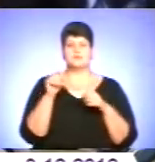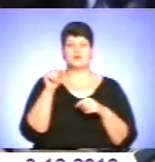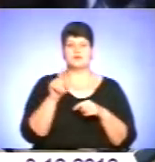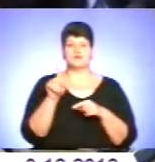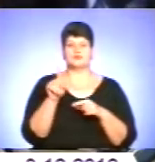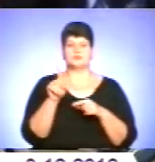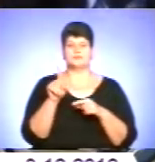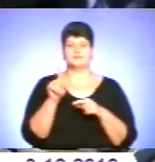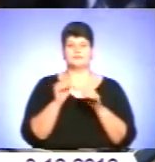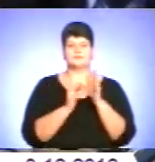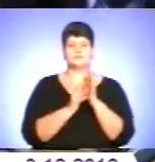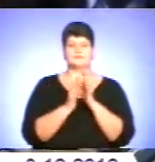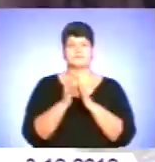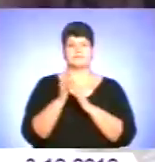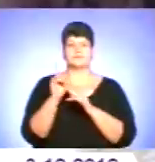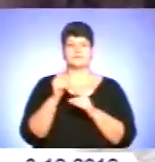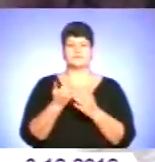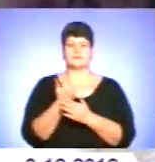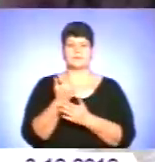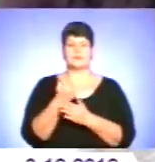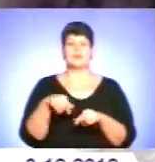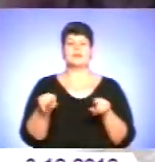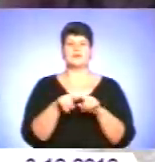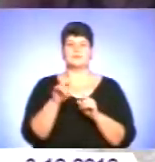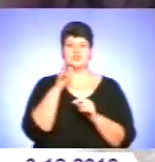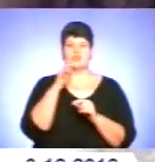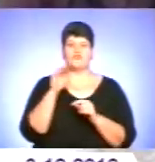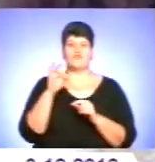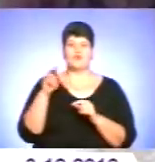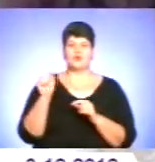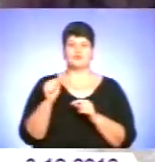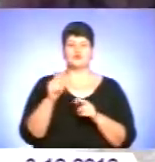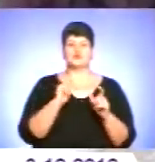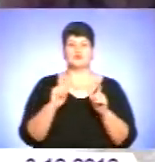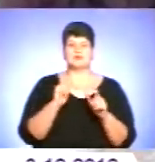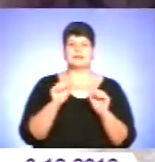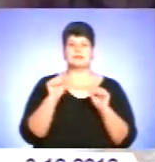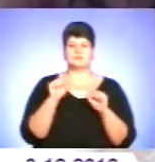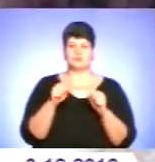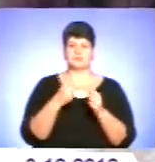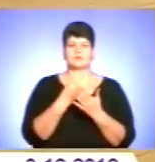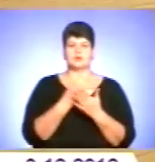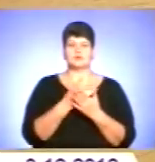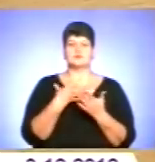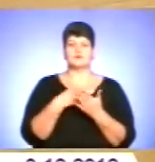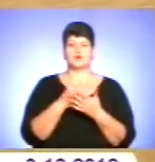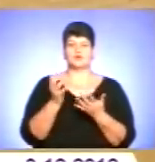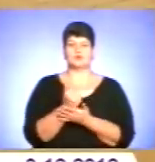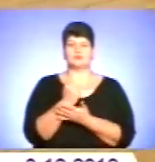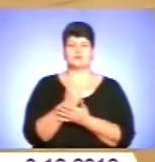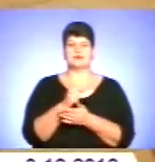випликався до кінцевого продукту. Також під час форуму студенти усіх вишів Тернополя зможуть презентувати свої здобутки,